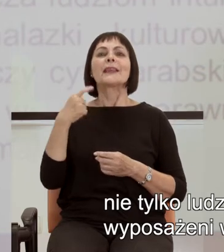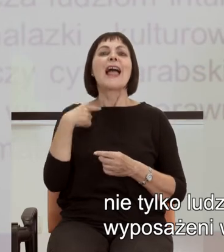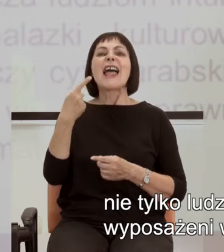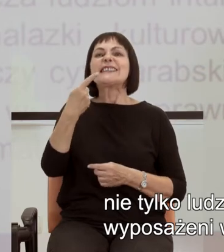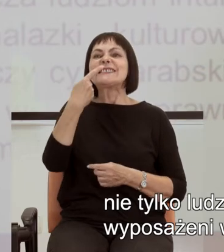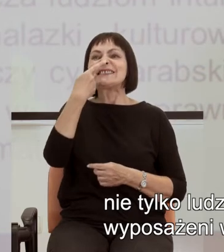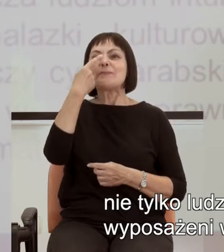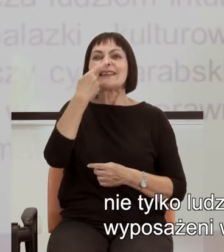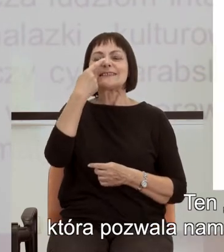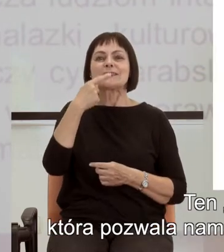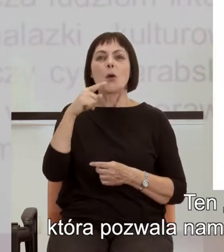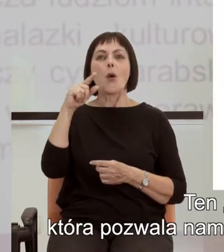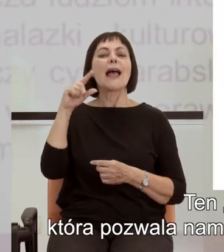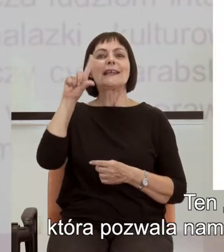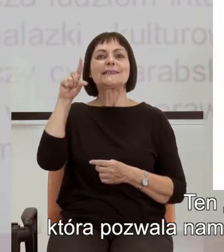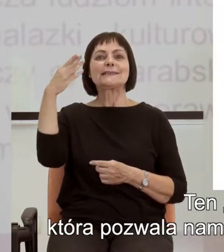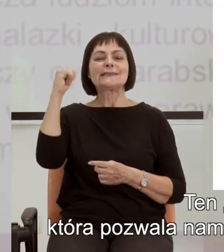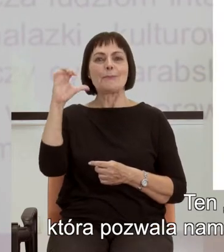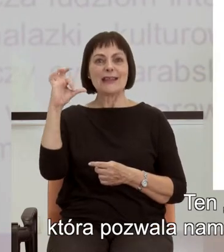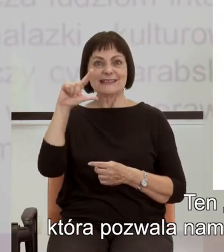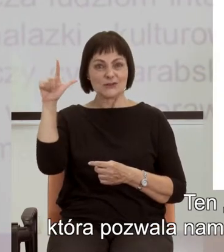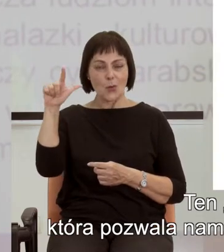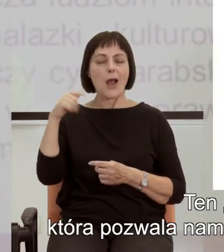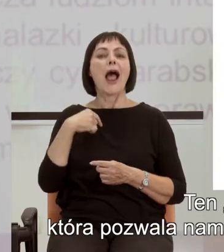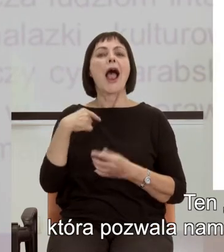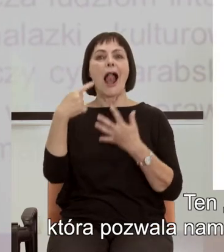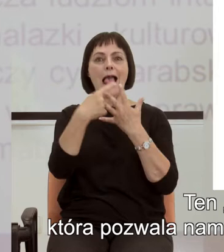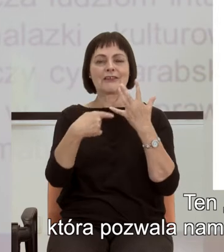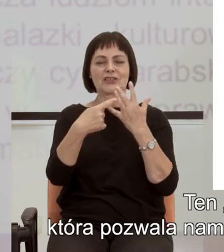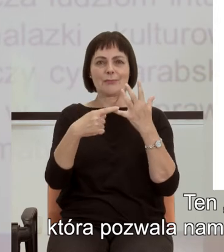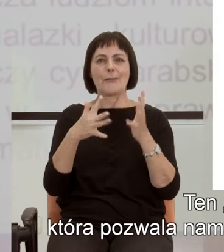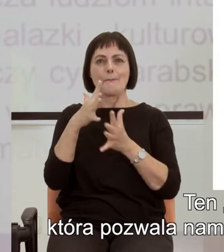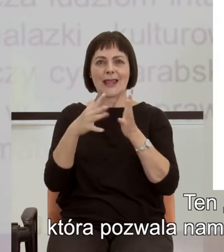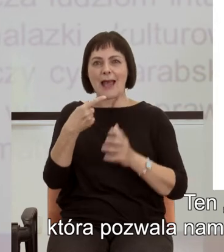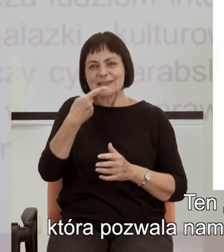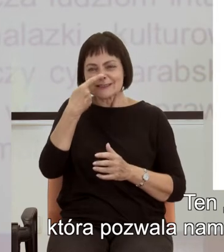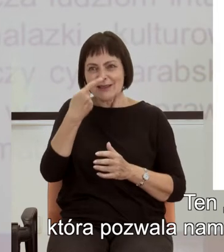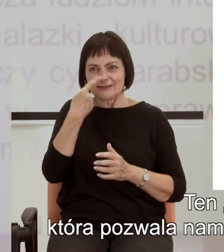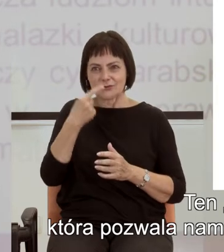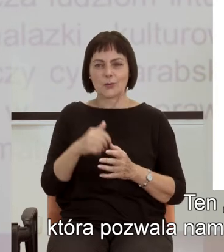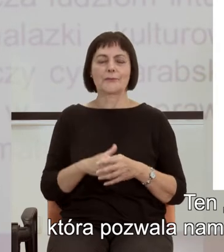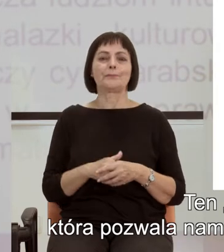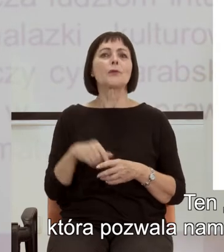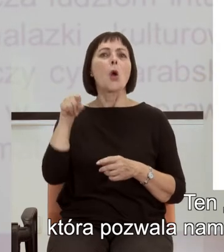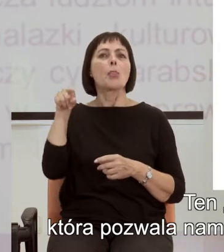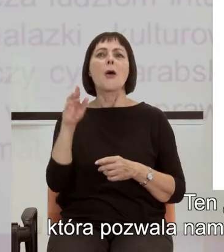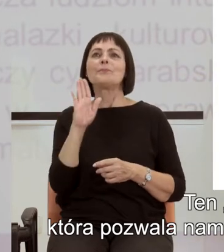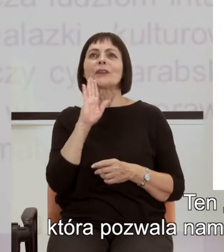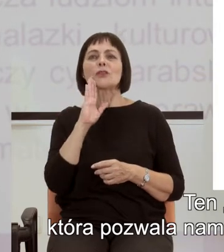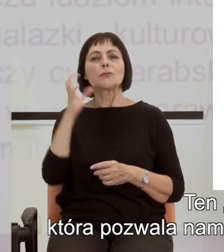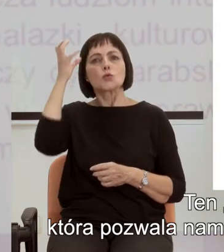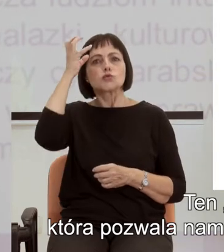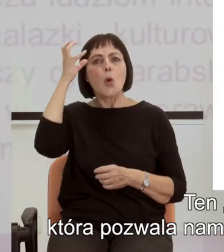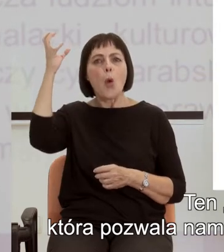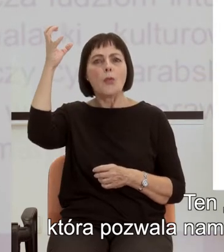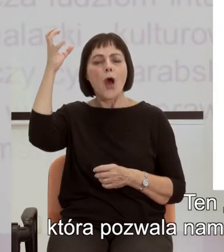liczby. Ten zmysł liczby ma być taką zdolnością, która pozwala